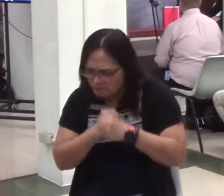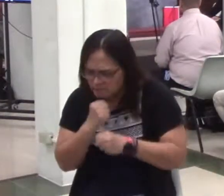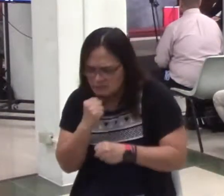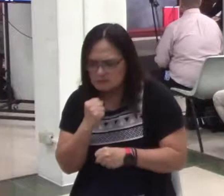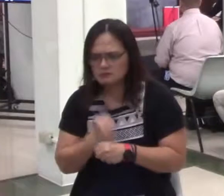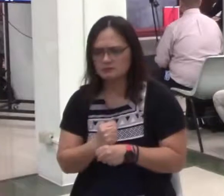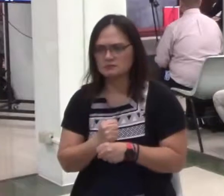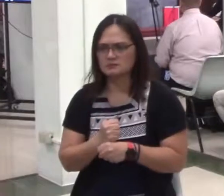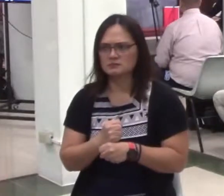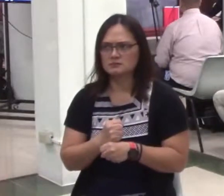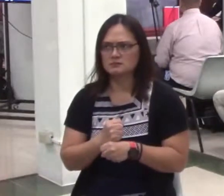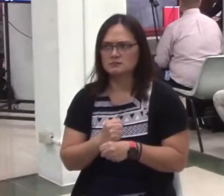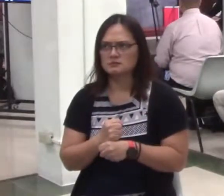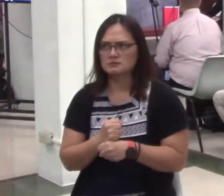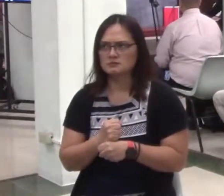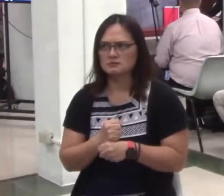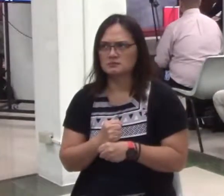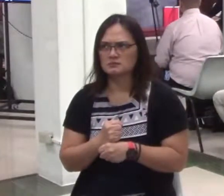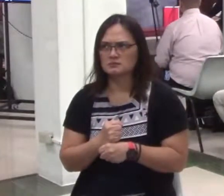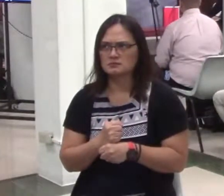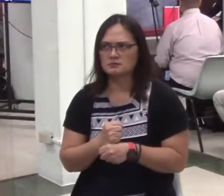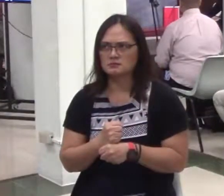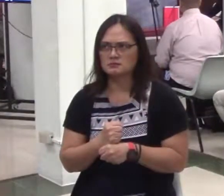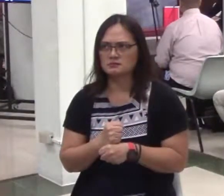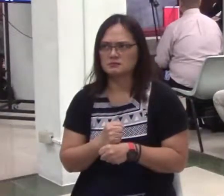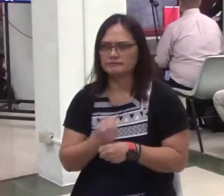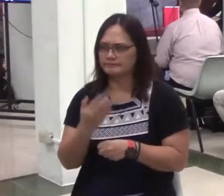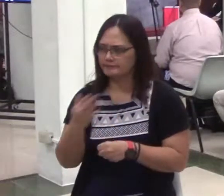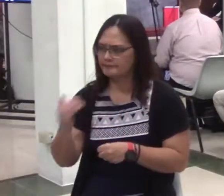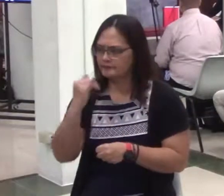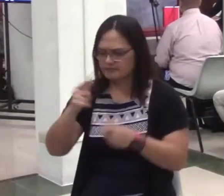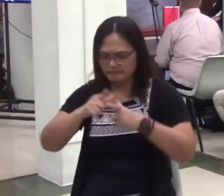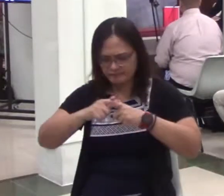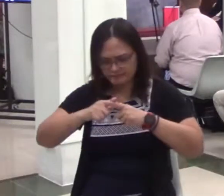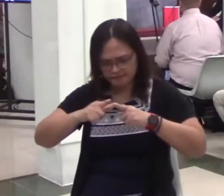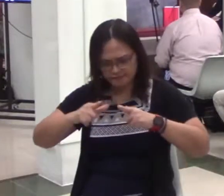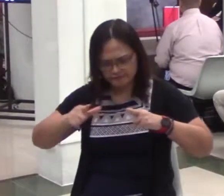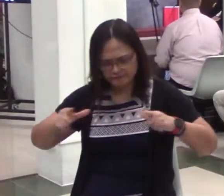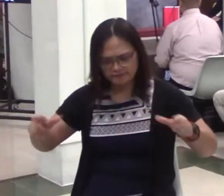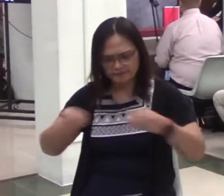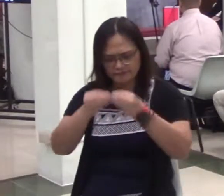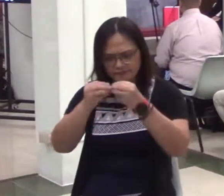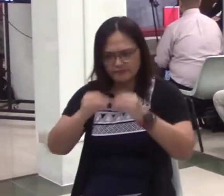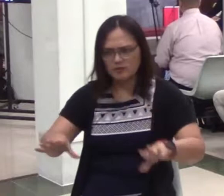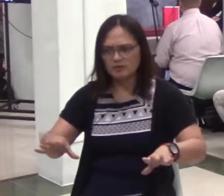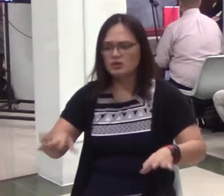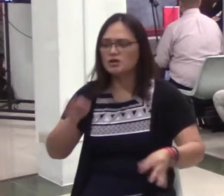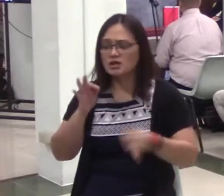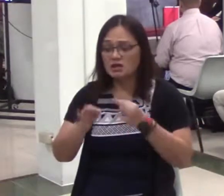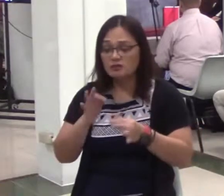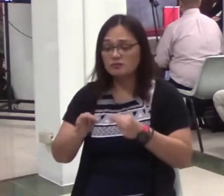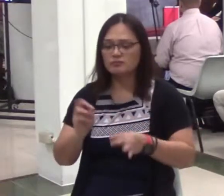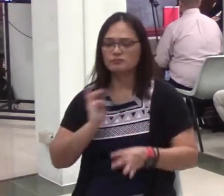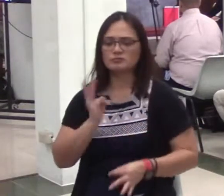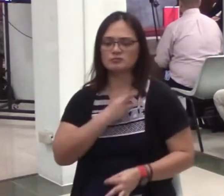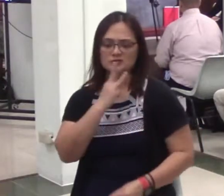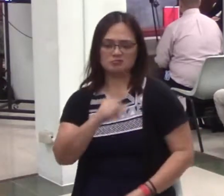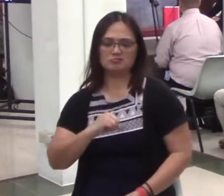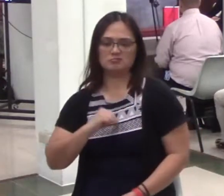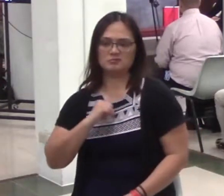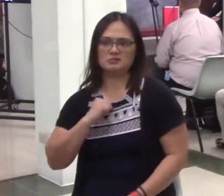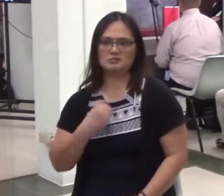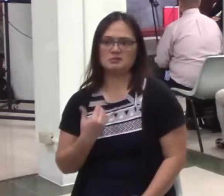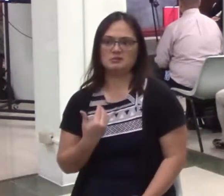Okay? Malaki ang nawawala mga kapatid na sa ating pagmamalaki na kay tayo